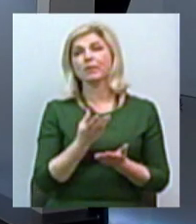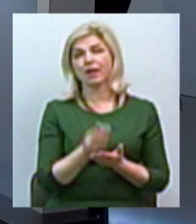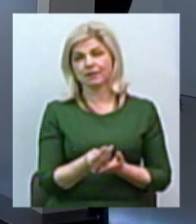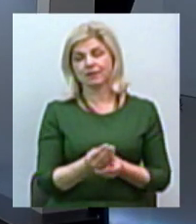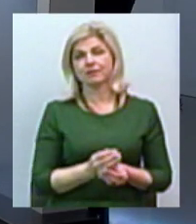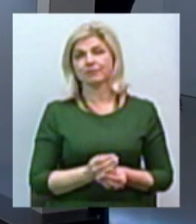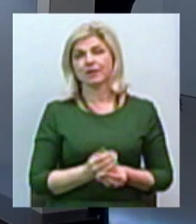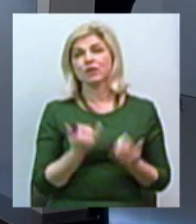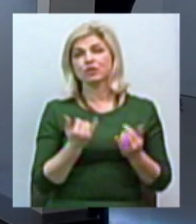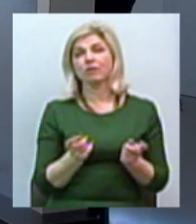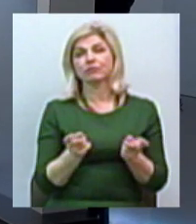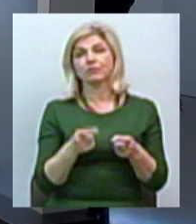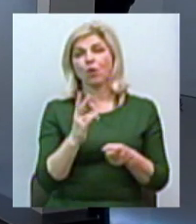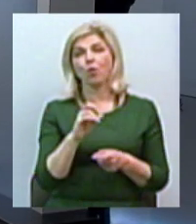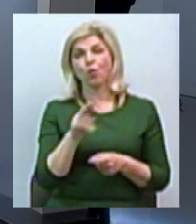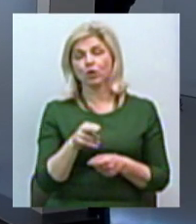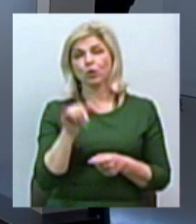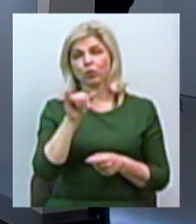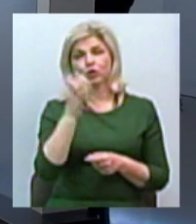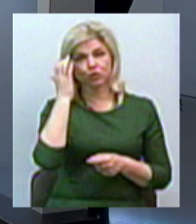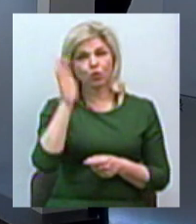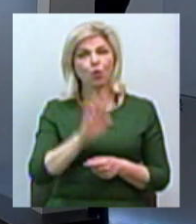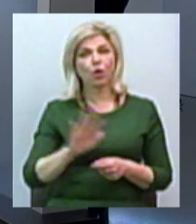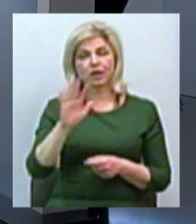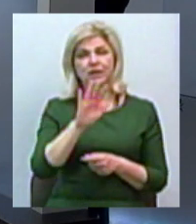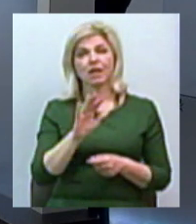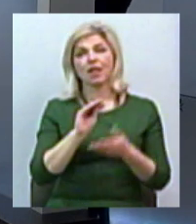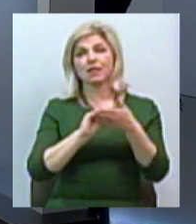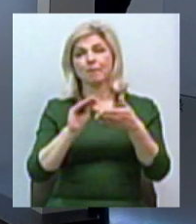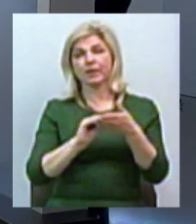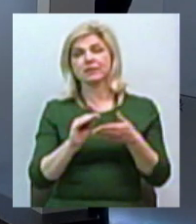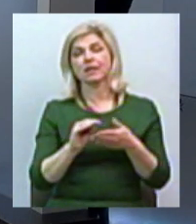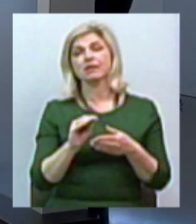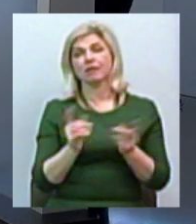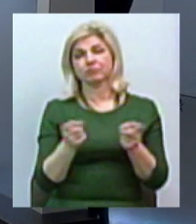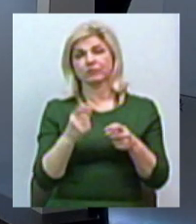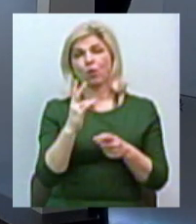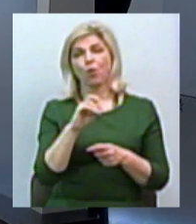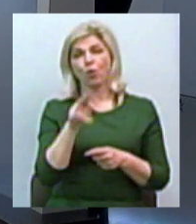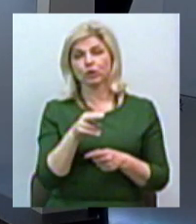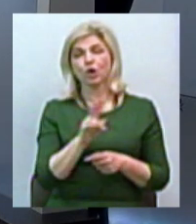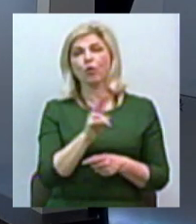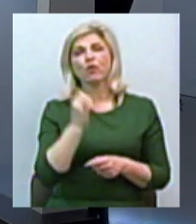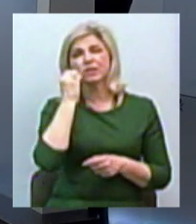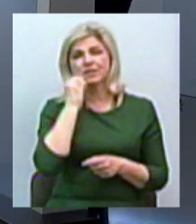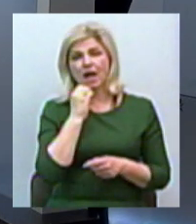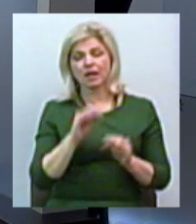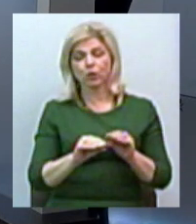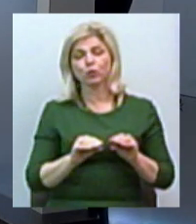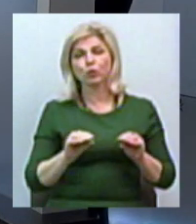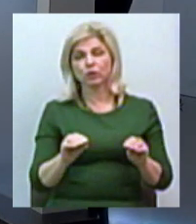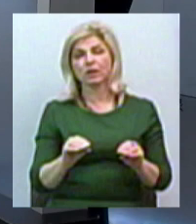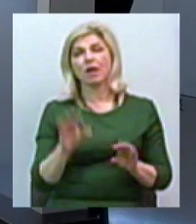вони закодовані, в них там чорне поле, написано сигнал, закодовано. У декого, у кого старіші тюнера, ресивери,